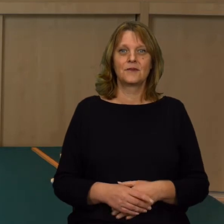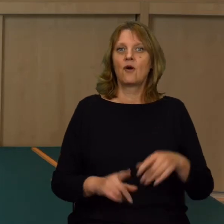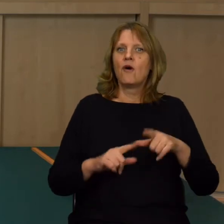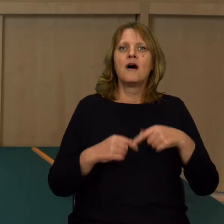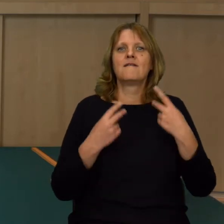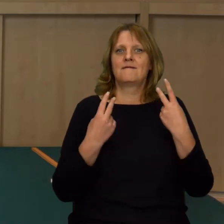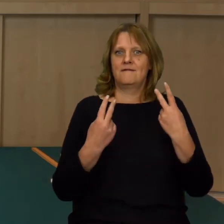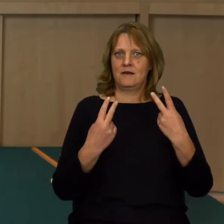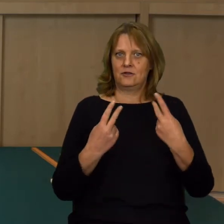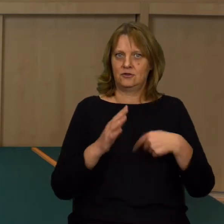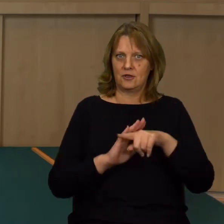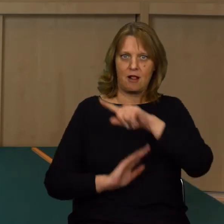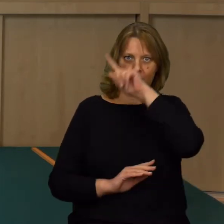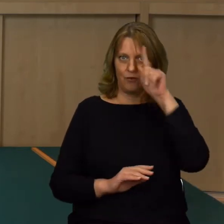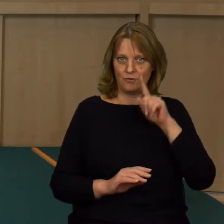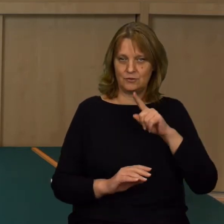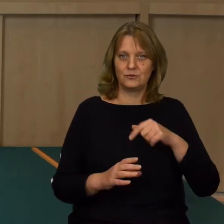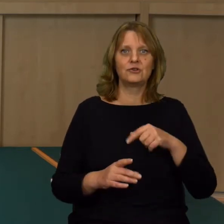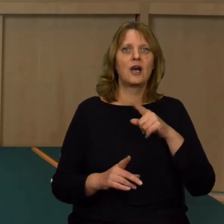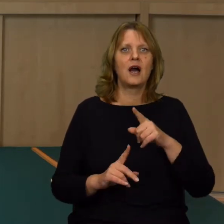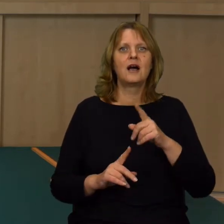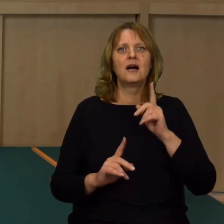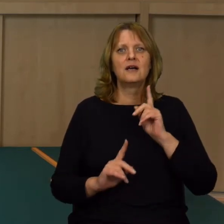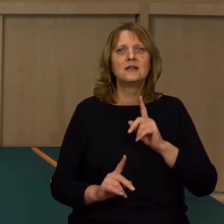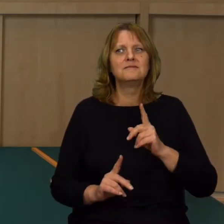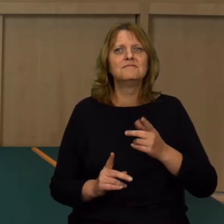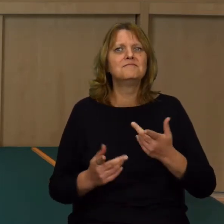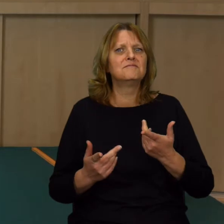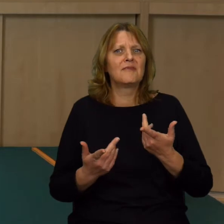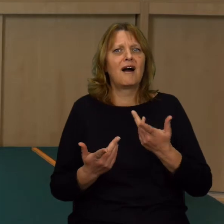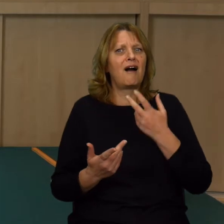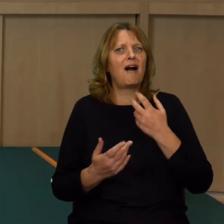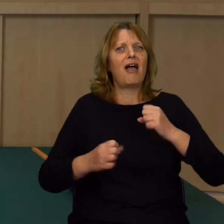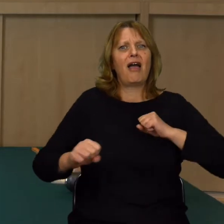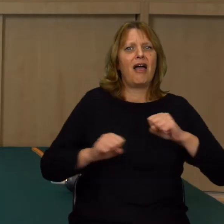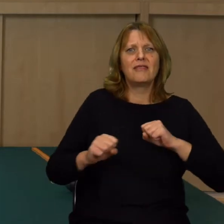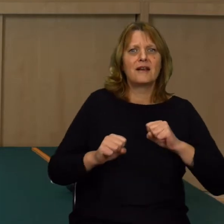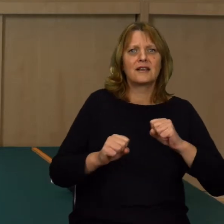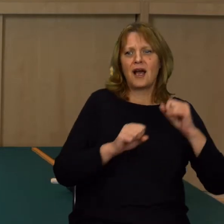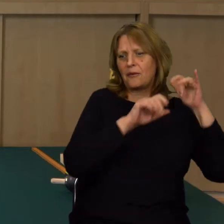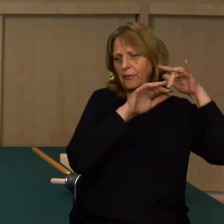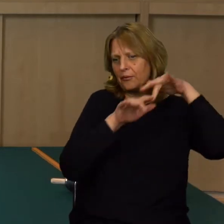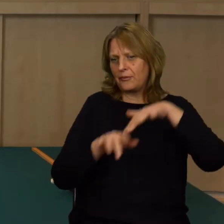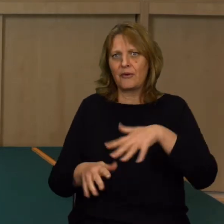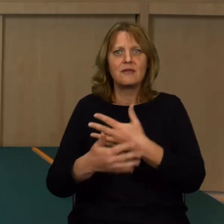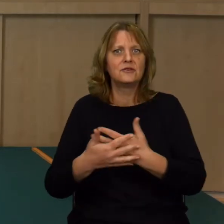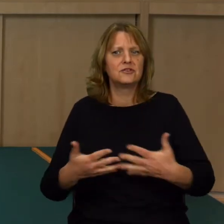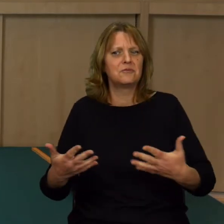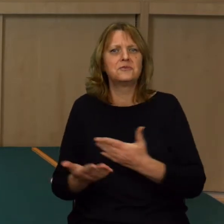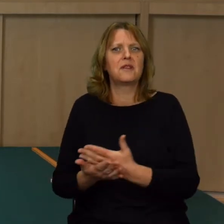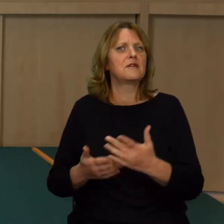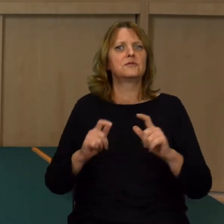Ono jest dla nas bardzo ważne. Tylko w sumie, co się dzieje z tą energią, która trafia na naszą planetę?